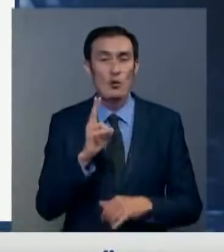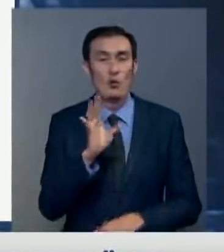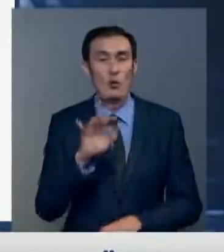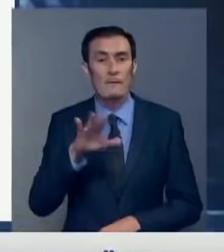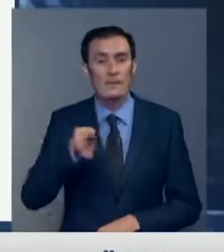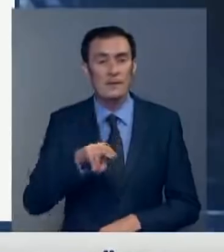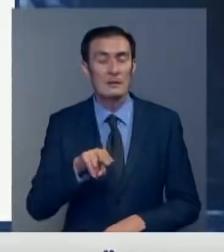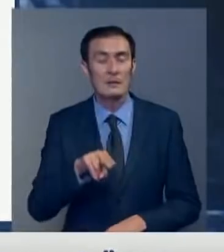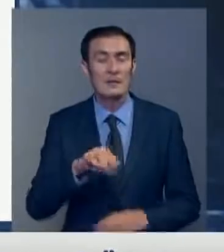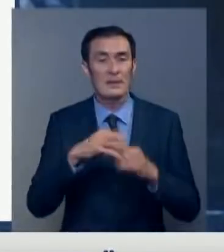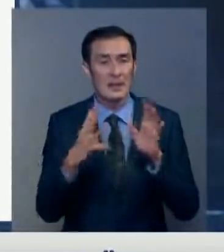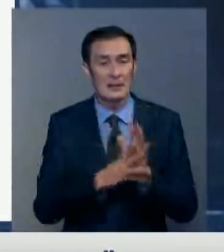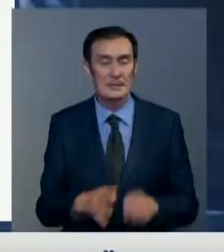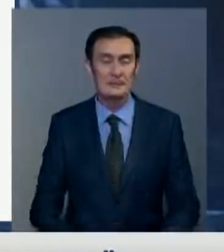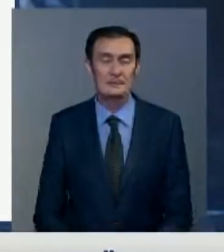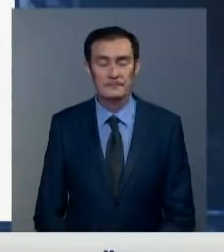и ее последствиями.